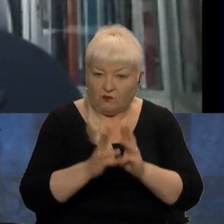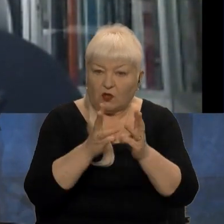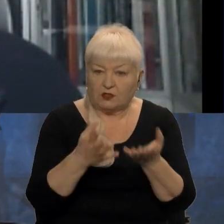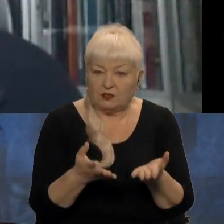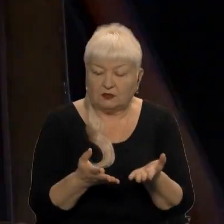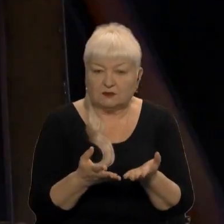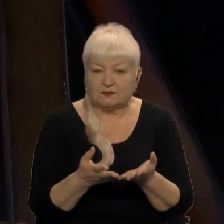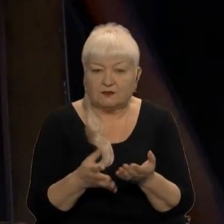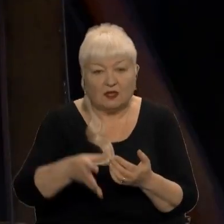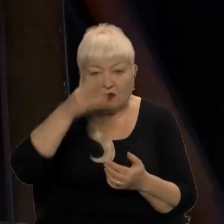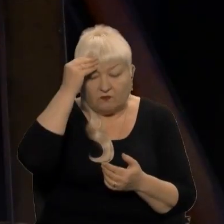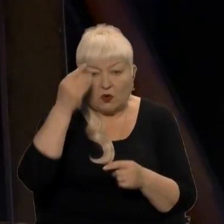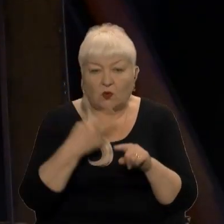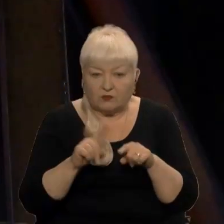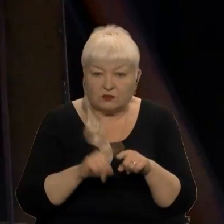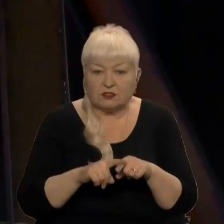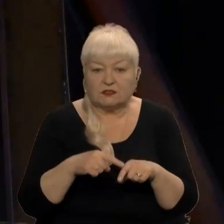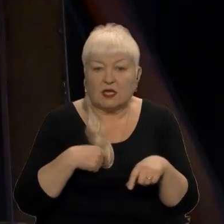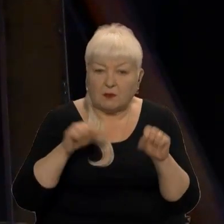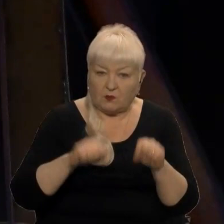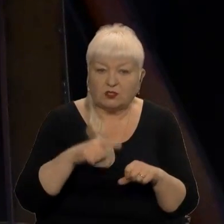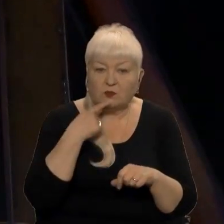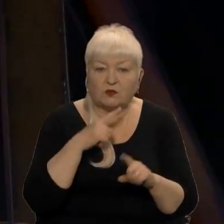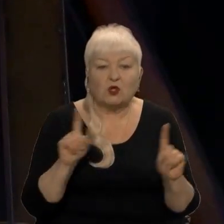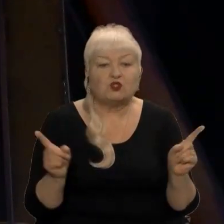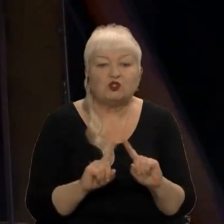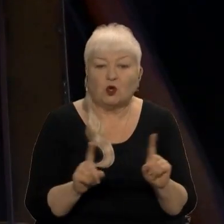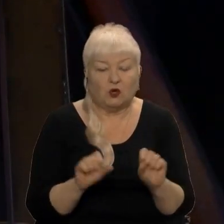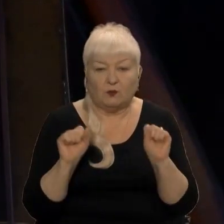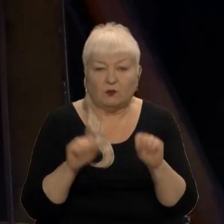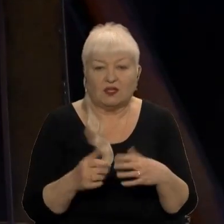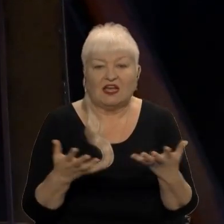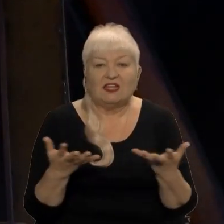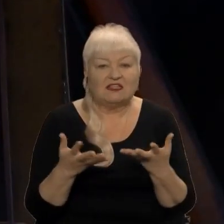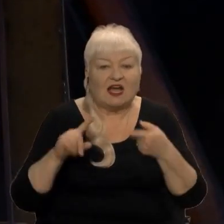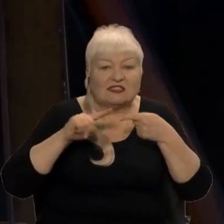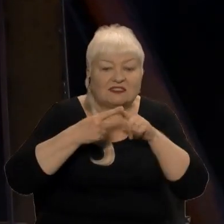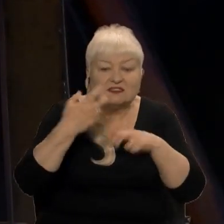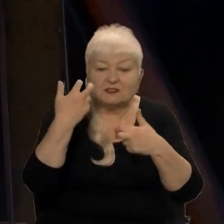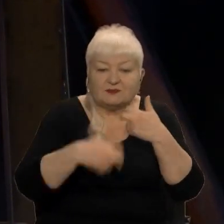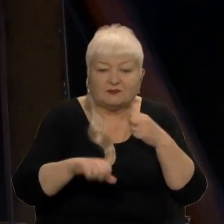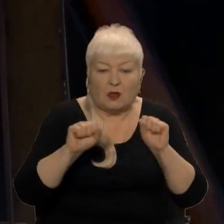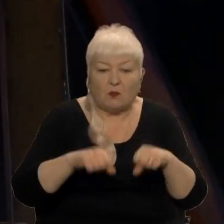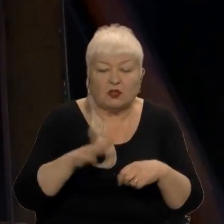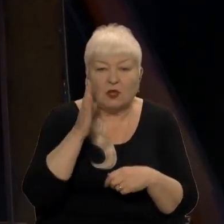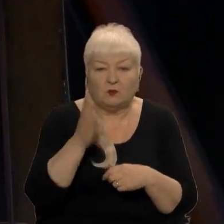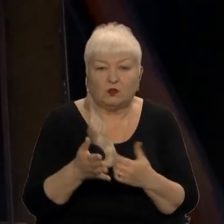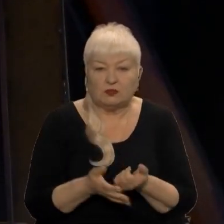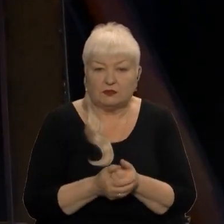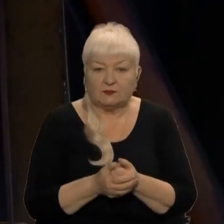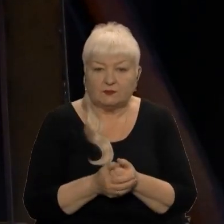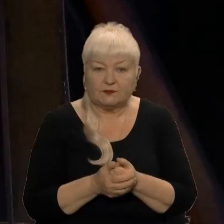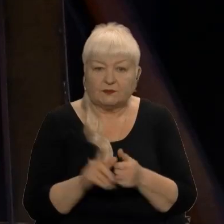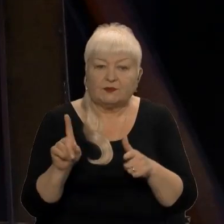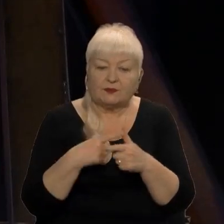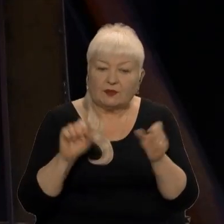Враховуючи цю деталь, чи ми можемо говорити про те, що могло, яка технічна несправність могла бути, і чи